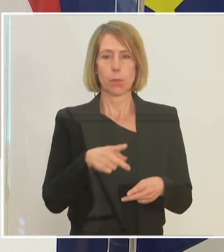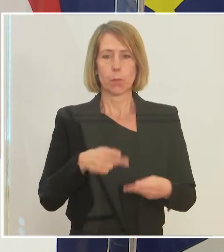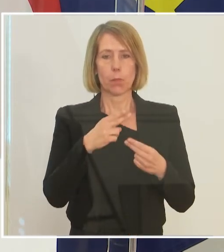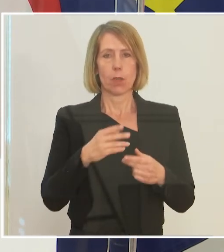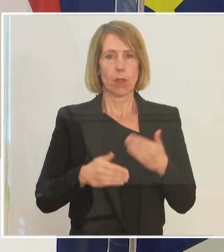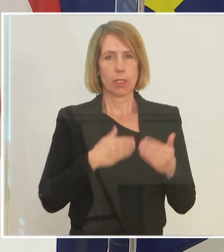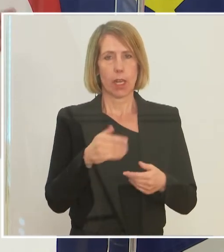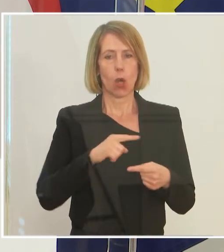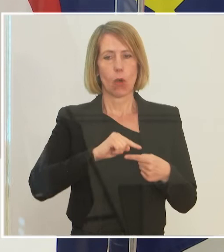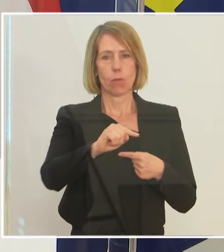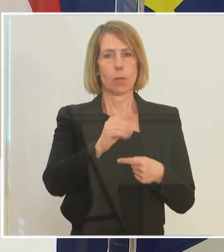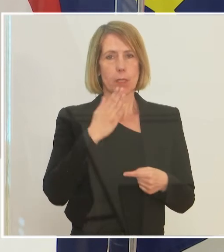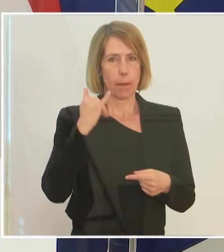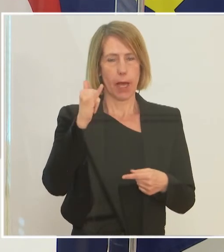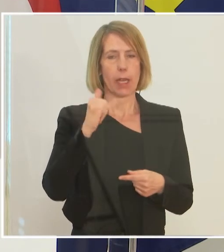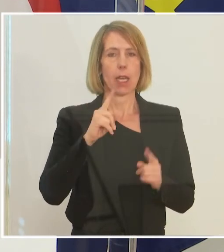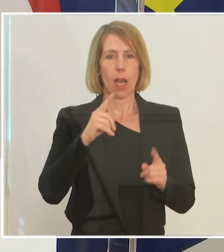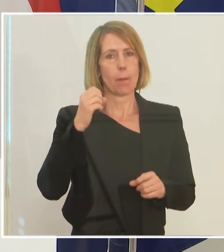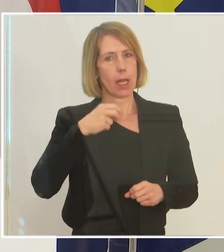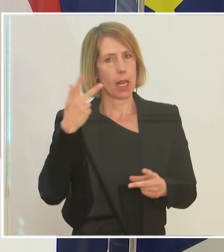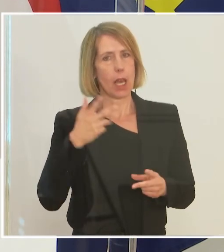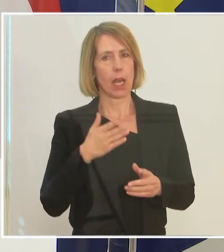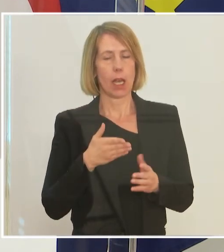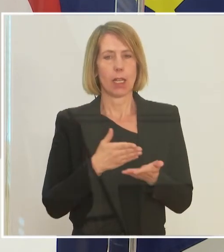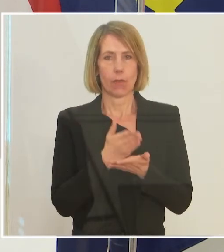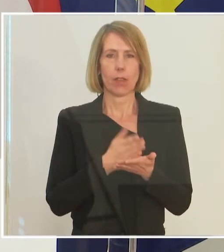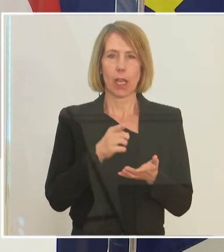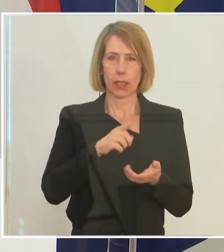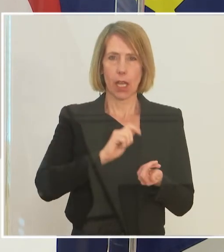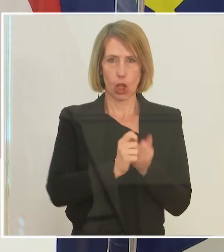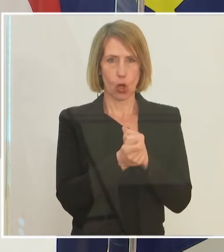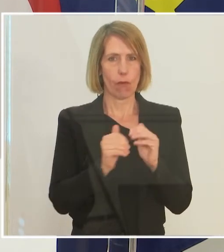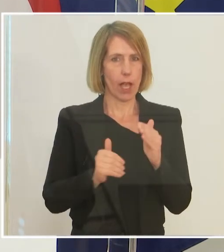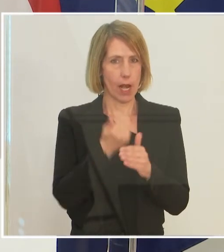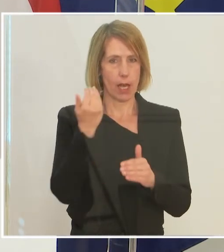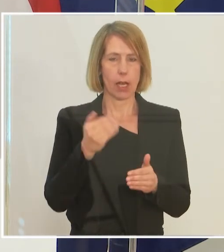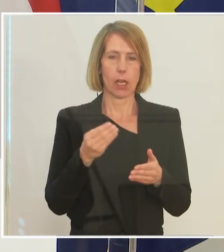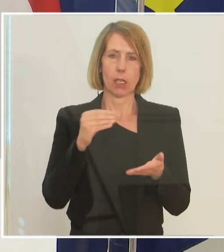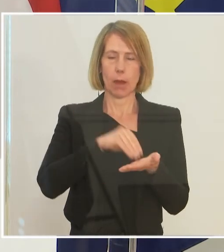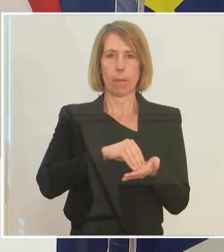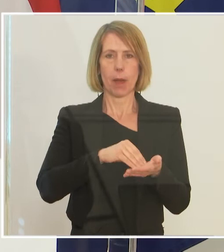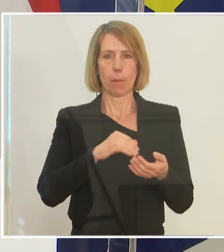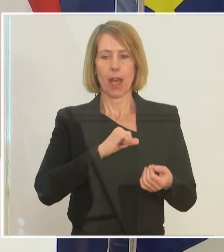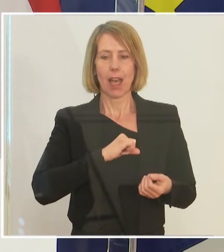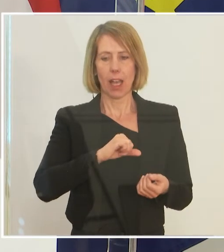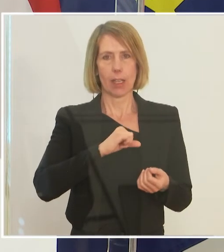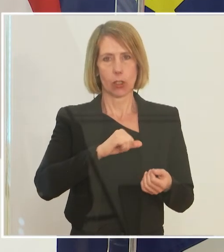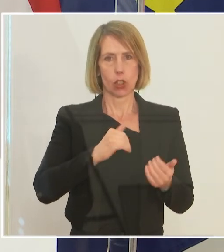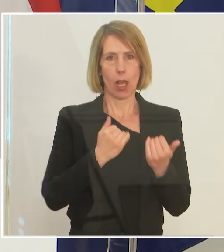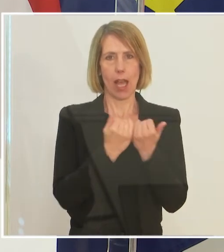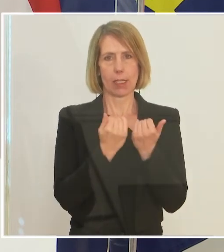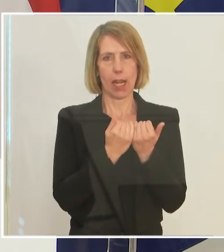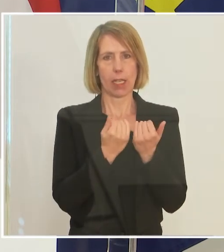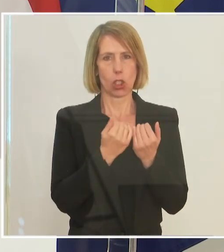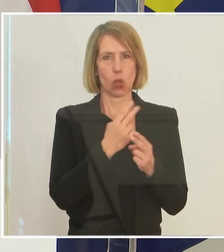Mai hinein. Und natürlich, klarerweise stellen wir in dieser Novelle sicher, dass es noch rascher Angleichungen ans österreichische